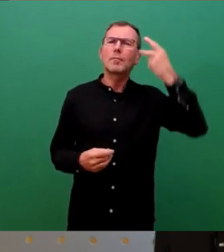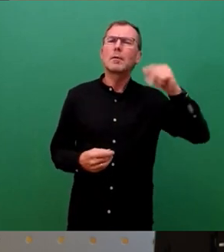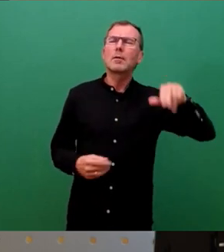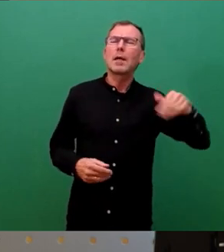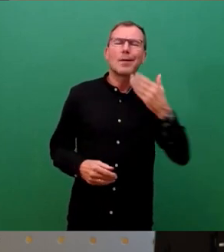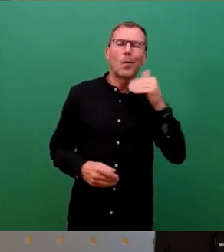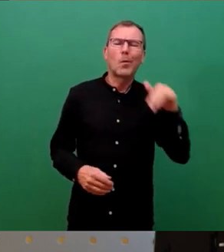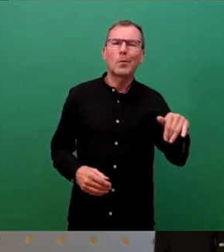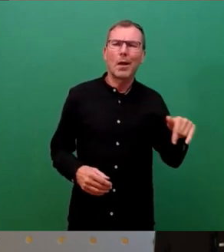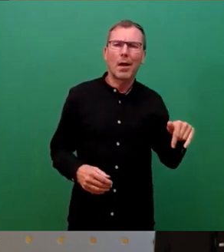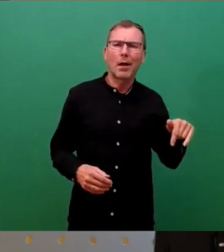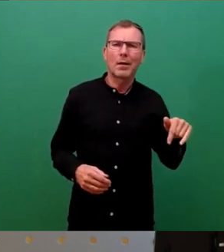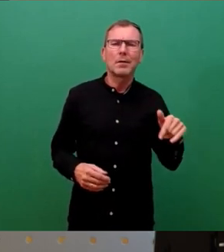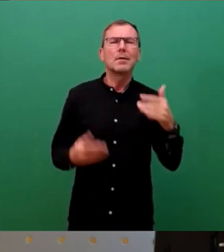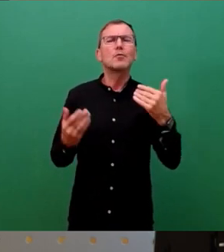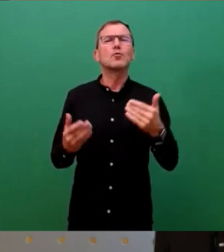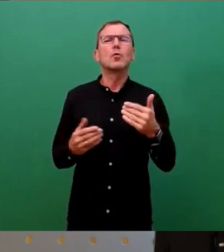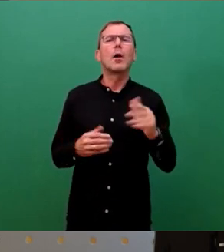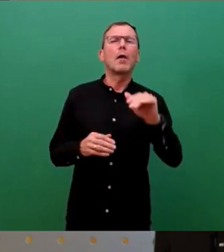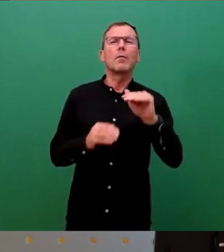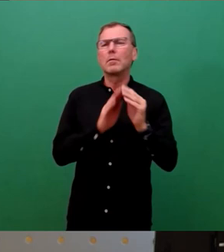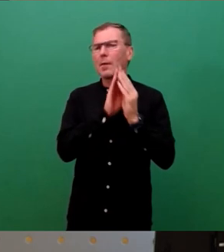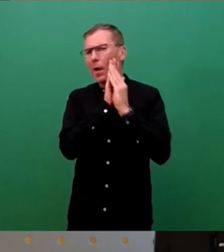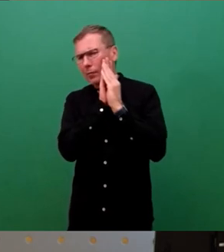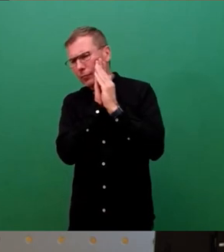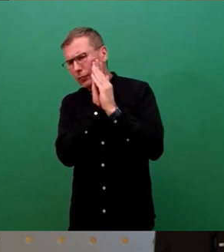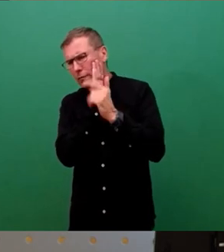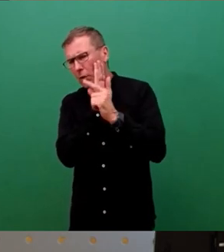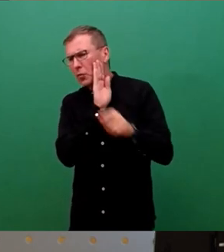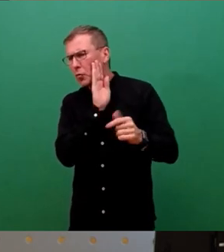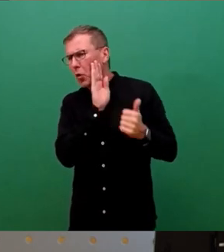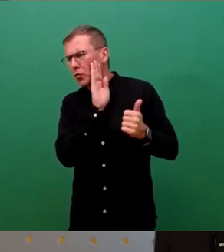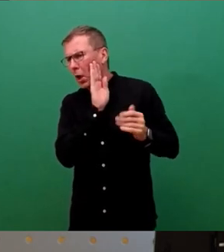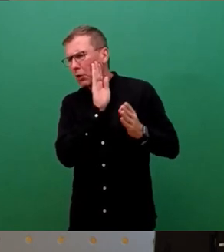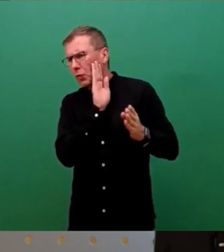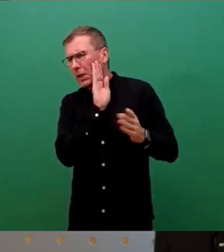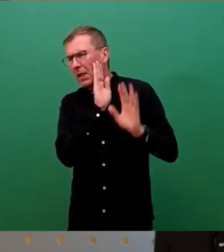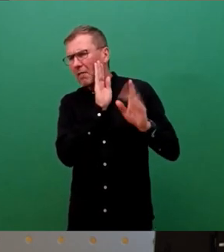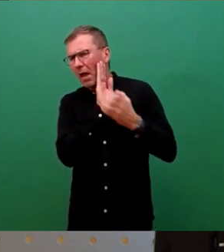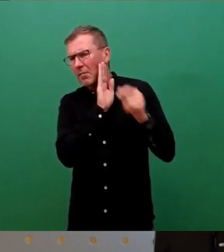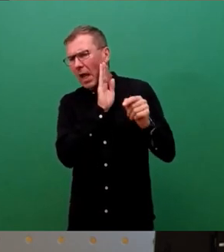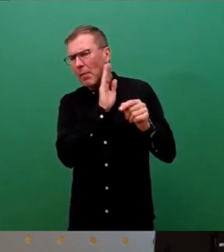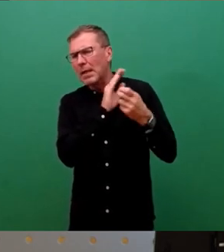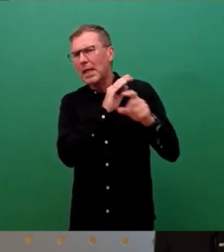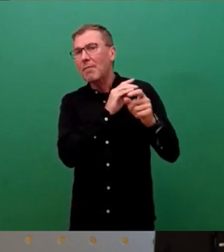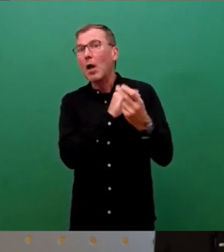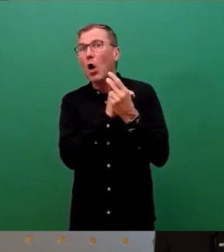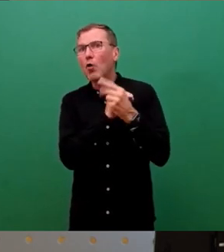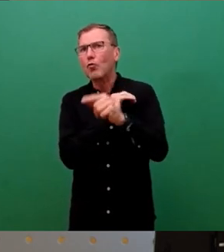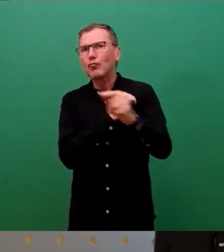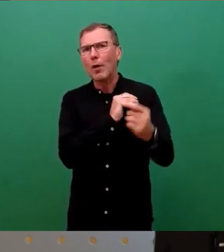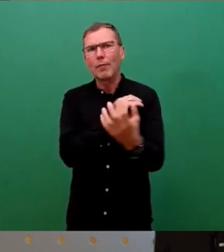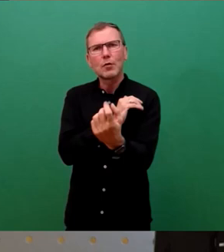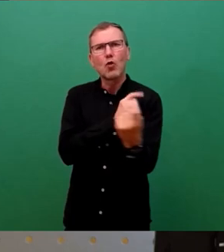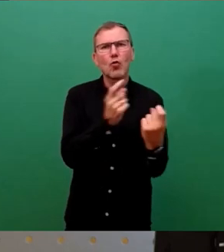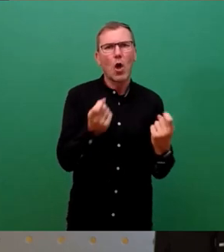ist es ja so gewesen, dass so hinter vorgehaltener Hand gesagt worden ist, naja, das ist eine wunderbare Strategie mit der Fernwärme für die DREWA-Kundschaft zu akquirieren, weil er